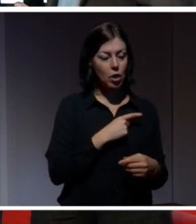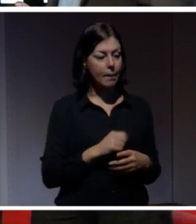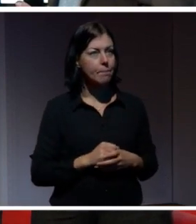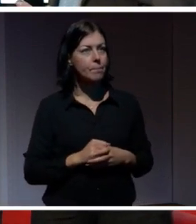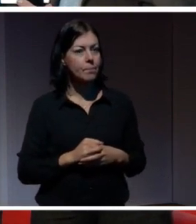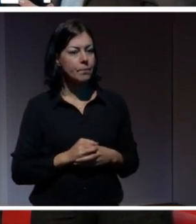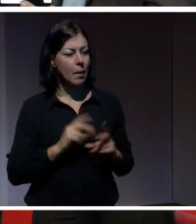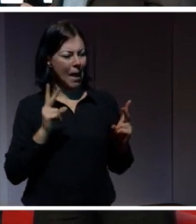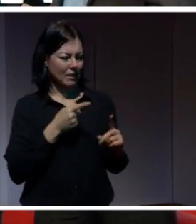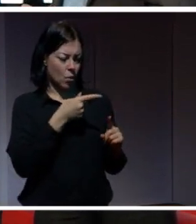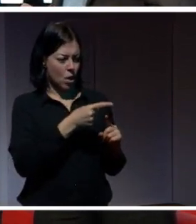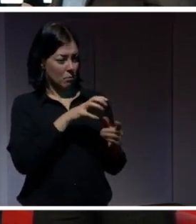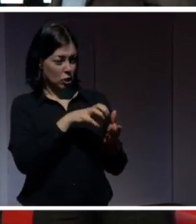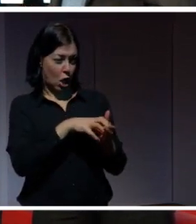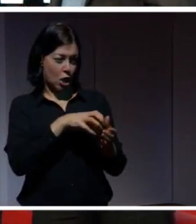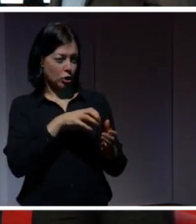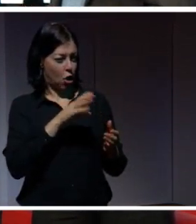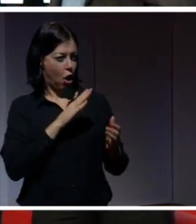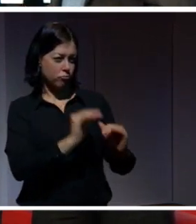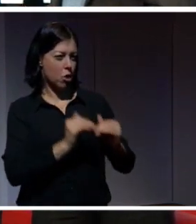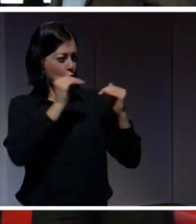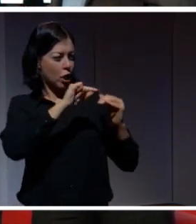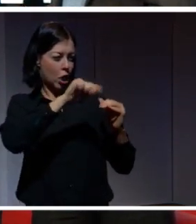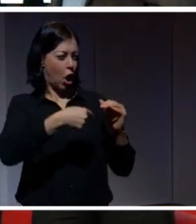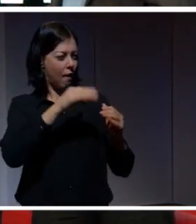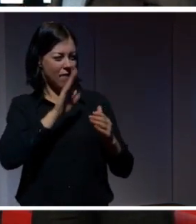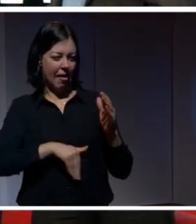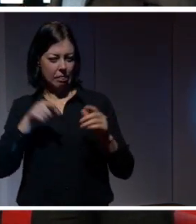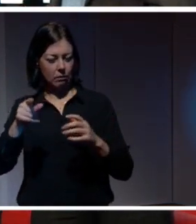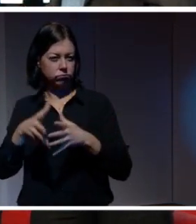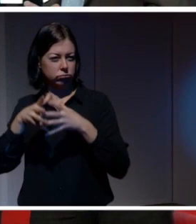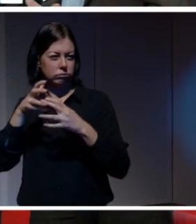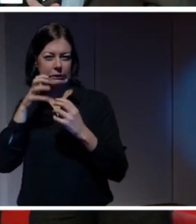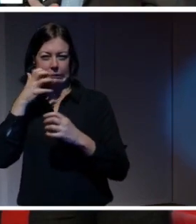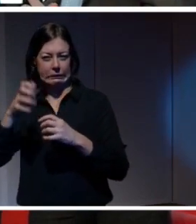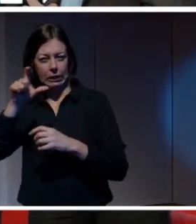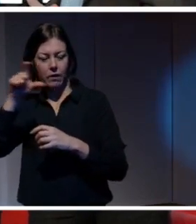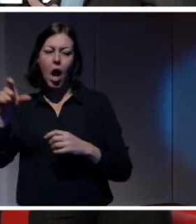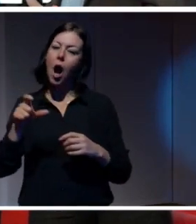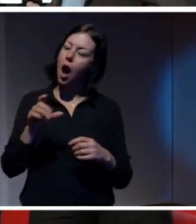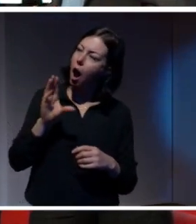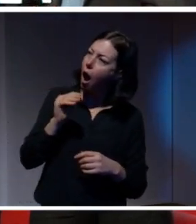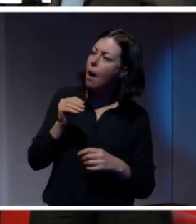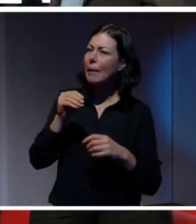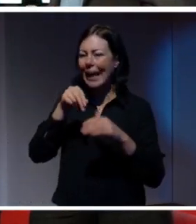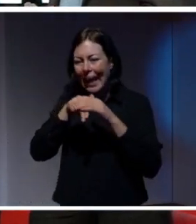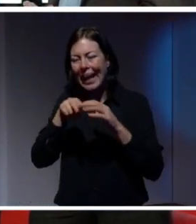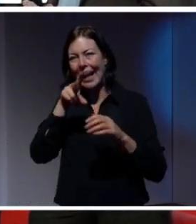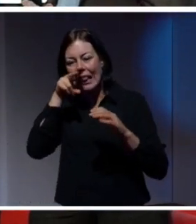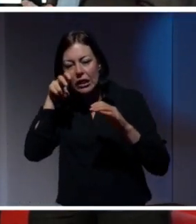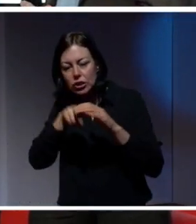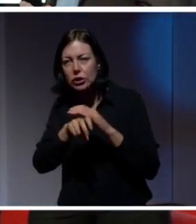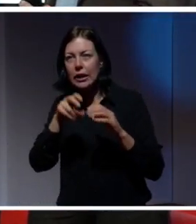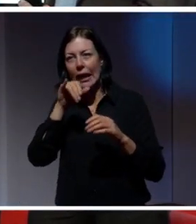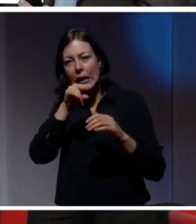krav på staten som är mycket högre än på de här multinationella... Fast insyner och transparensen är fortfarande hyfsat begränsade. Ja, det är